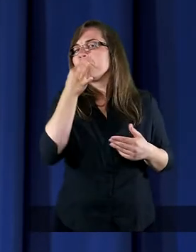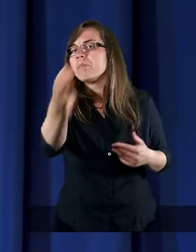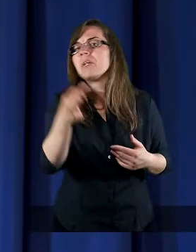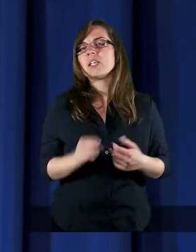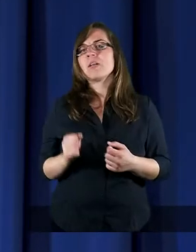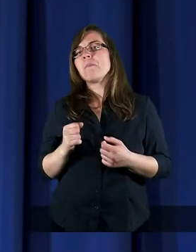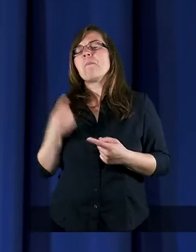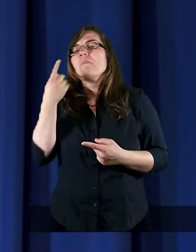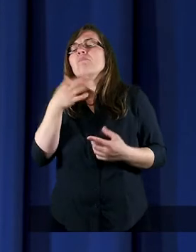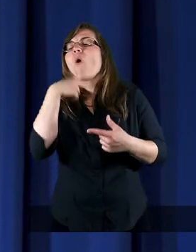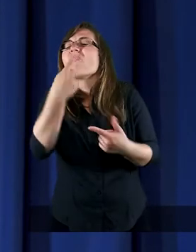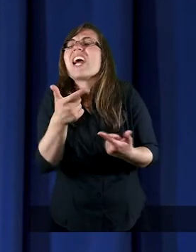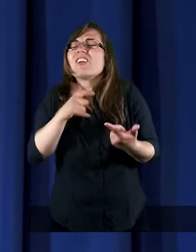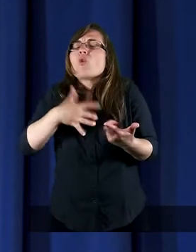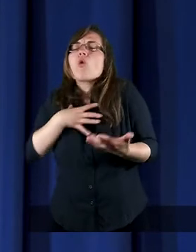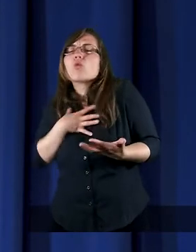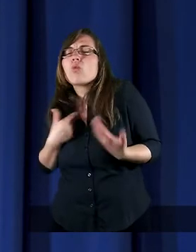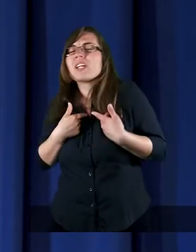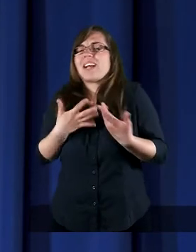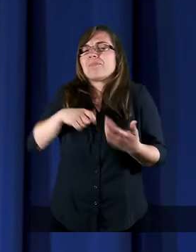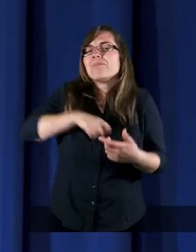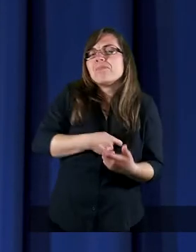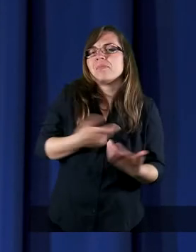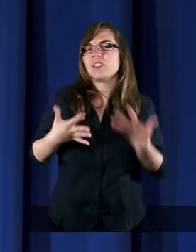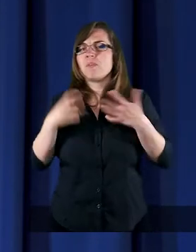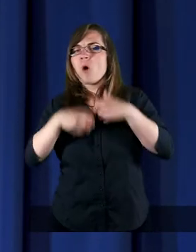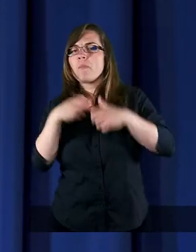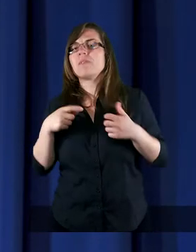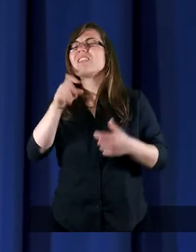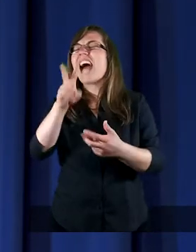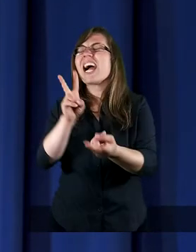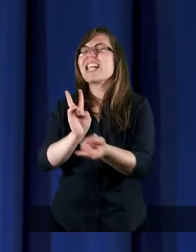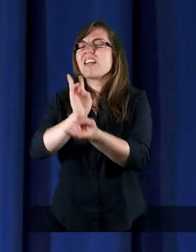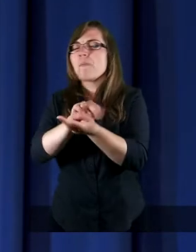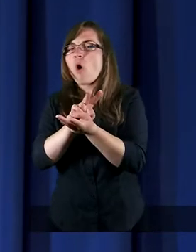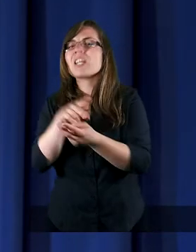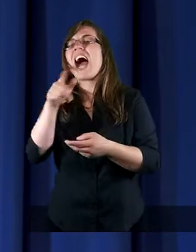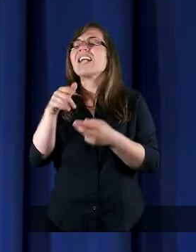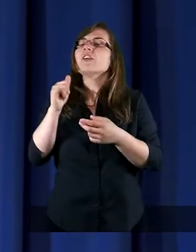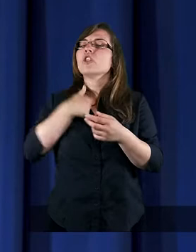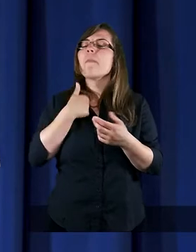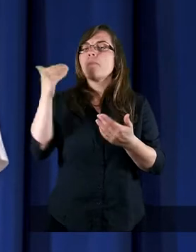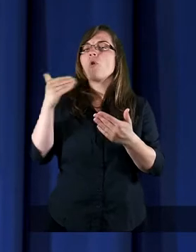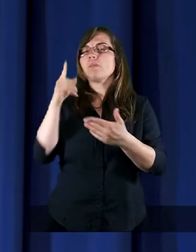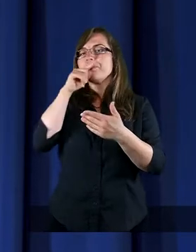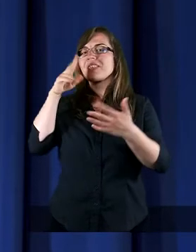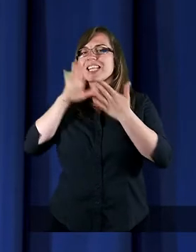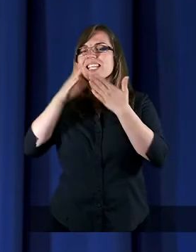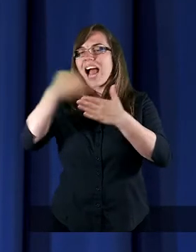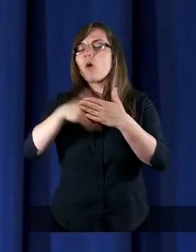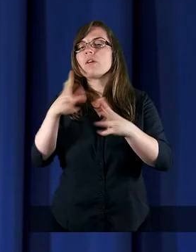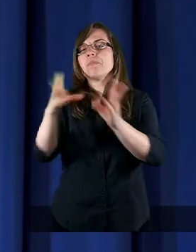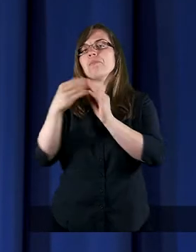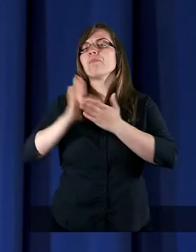werbalnie się pojednać i takie spotkanie zakończyć przebaczeniem. Kochani, jeśli nam